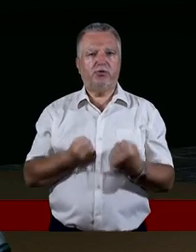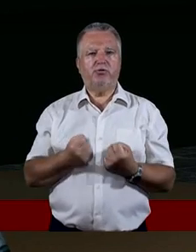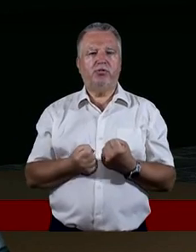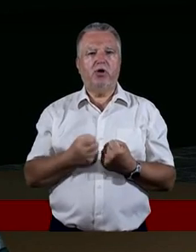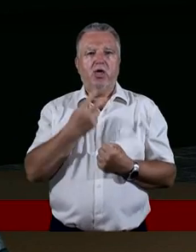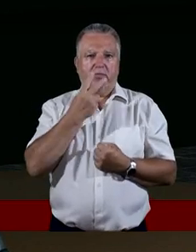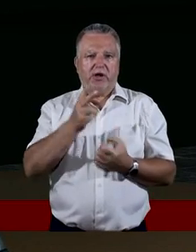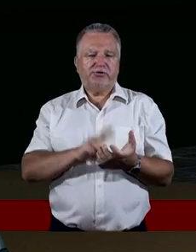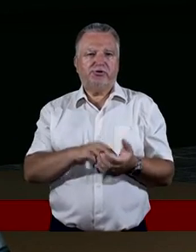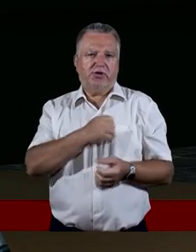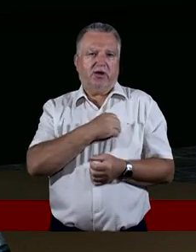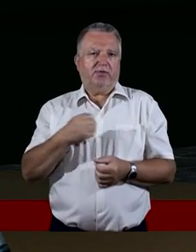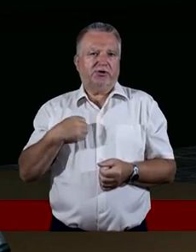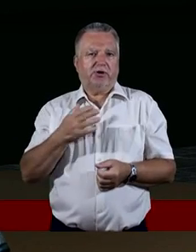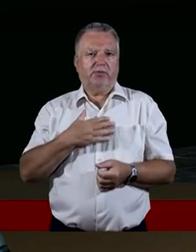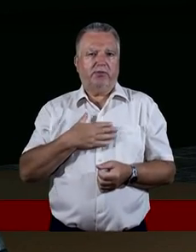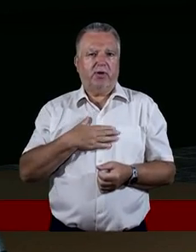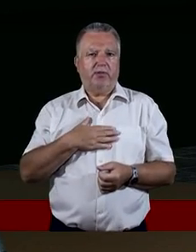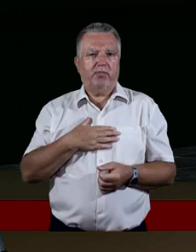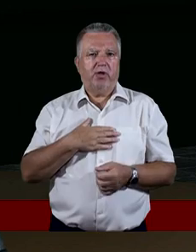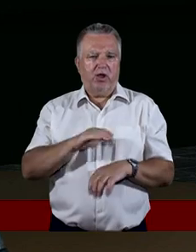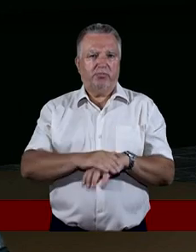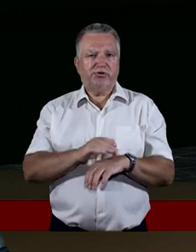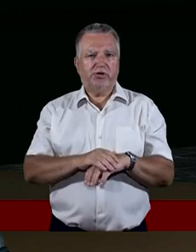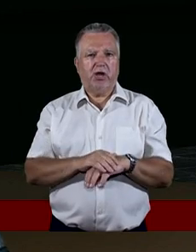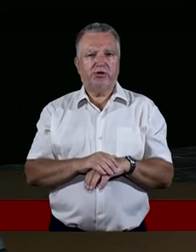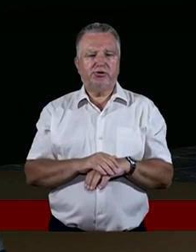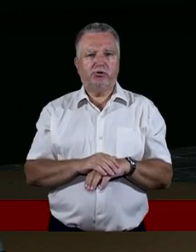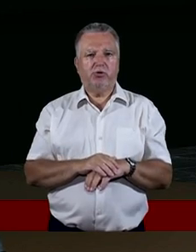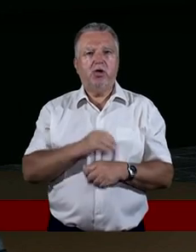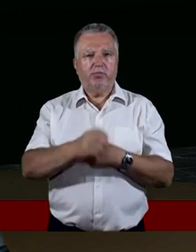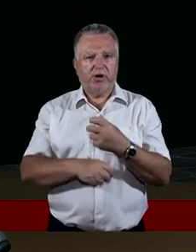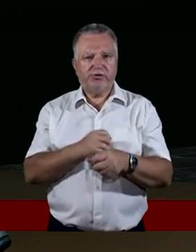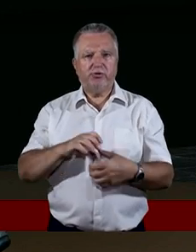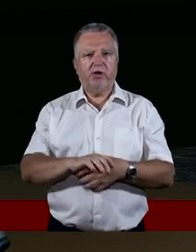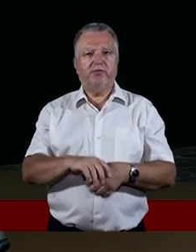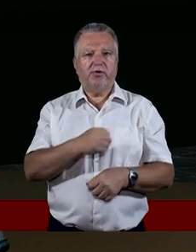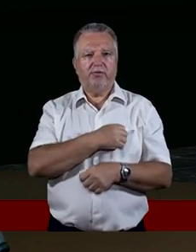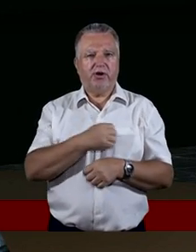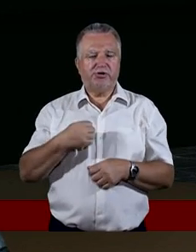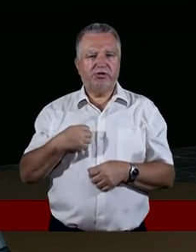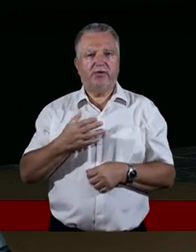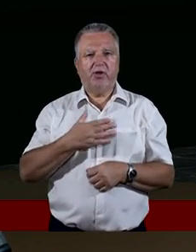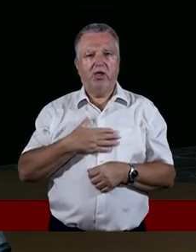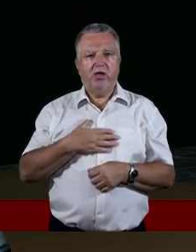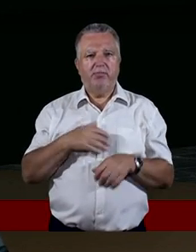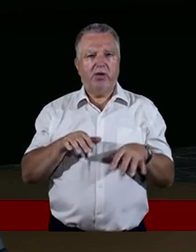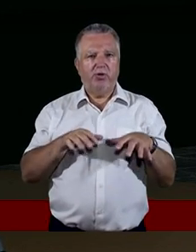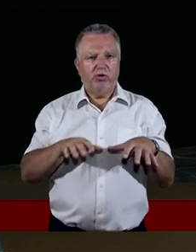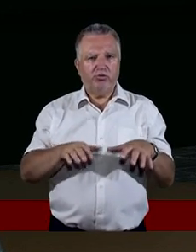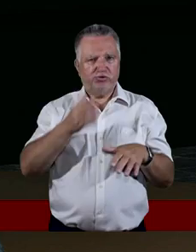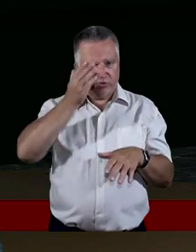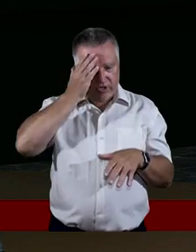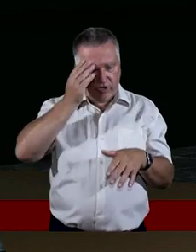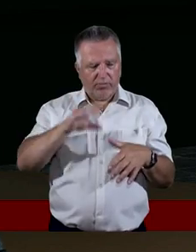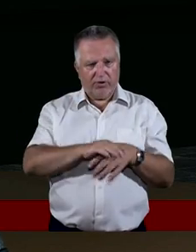nawet patrząc na Warszawę, mam znajomych, oczywiście mieszkam koło Warszawy, pracuję w Warszawie, mam też mnóstwo znajomych w Lublinie, bo to